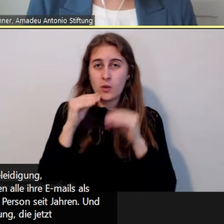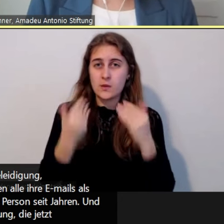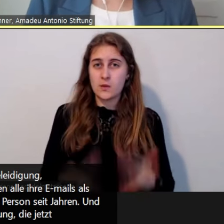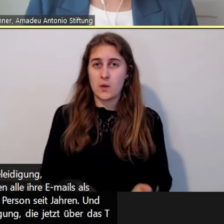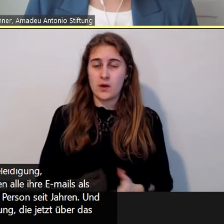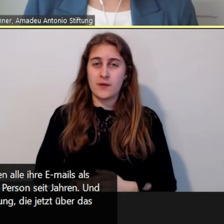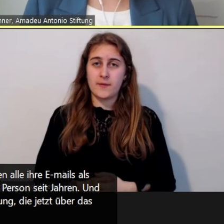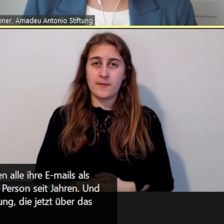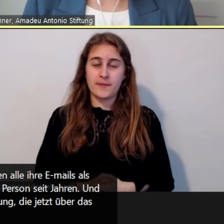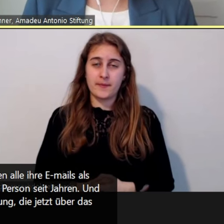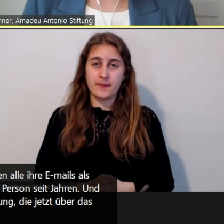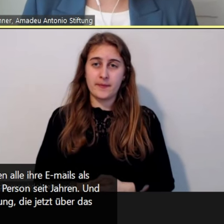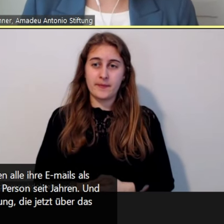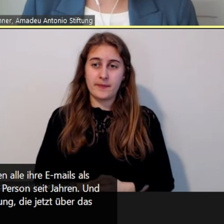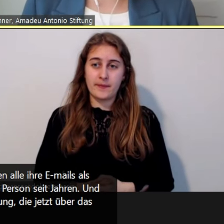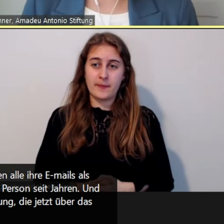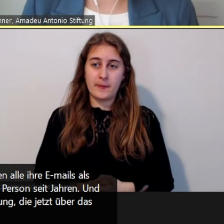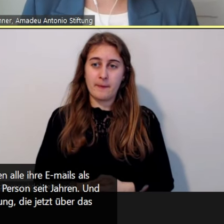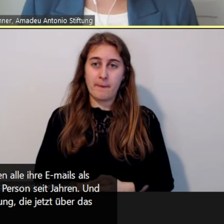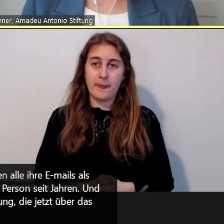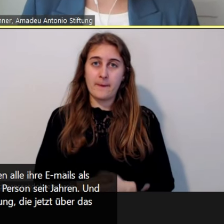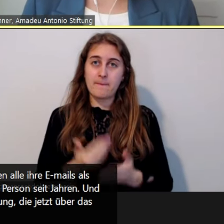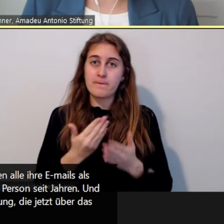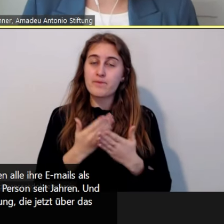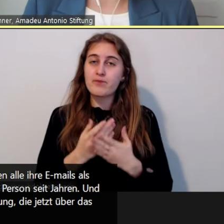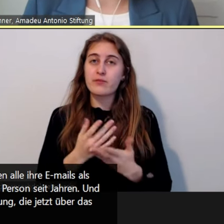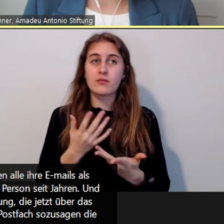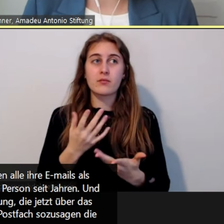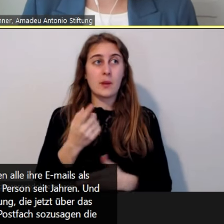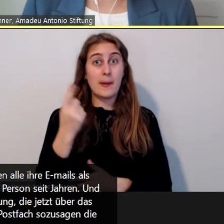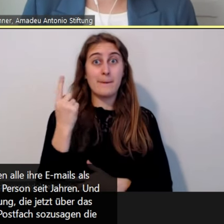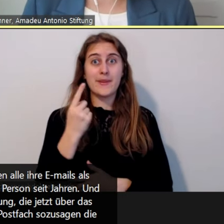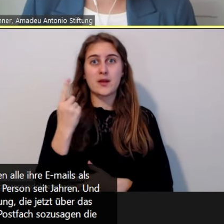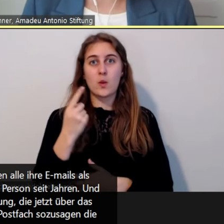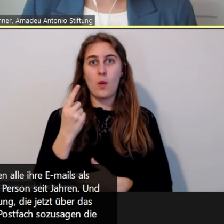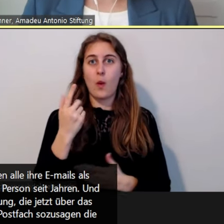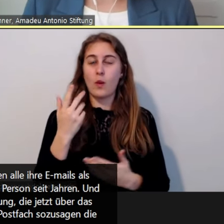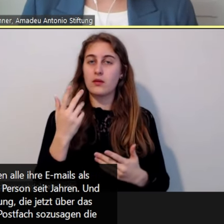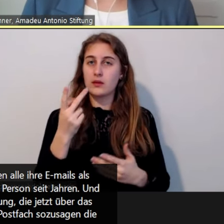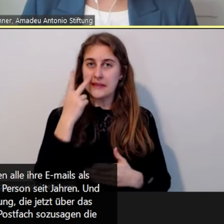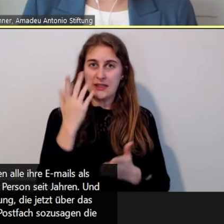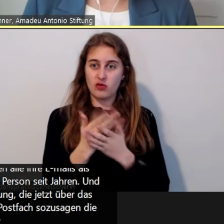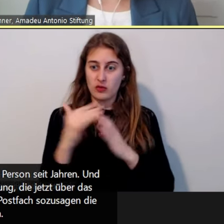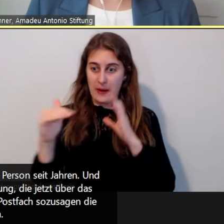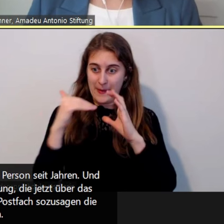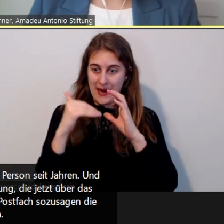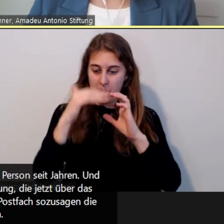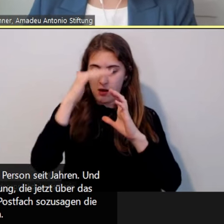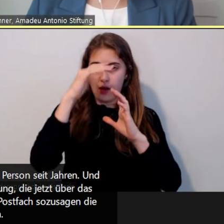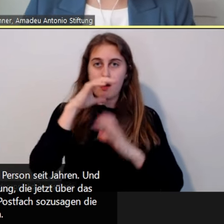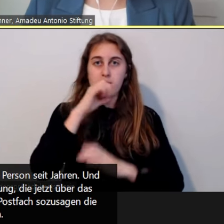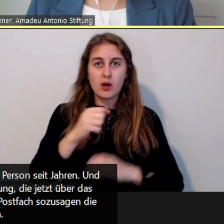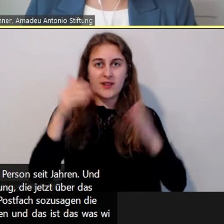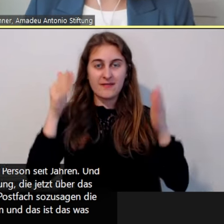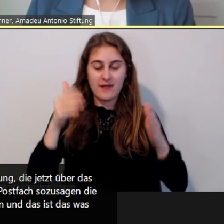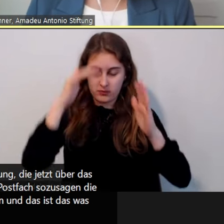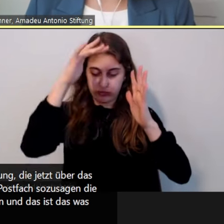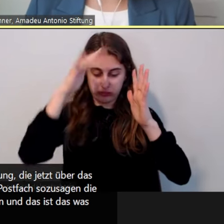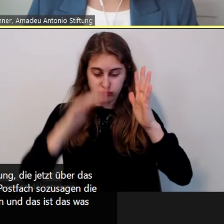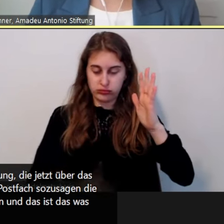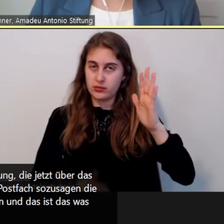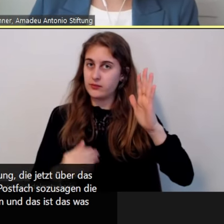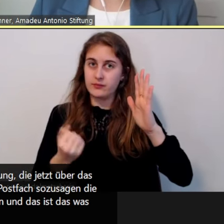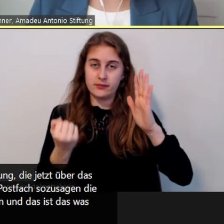mit Sicherheit bei ihrem Postfach sozusagen die Bedrohungslage nochmal um einiges gestiegen und das ist das, was wir abbilden wollen. Nicht wie gesellschaftliche